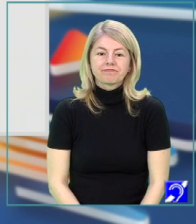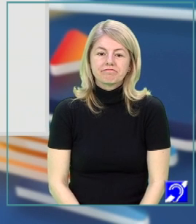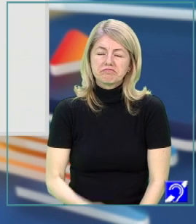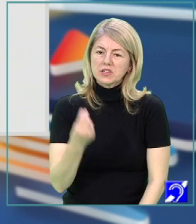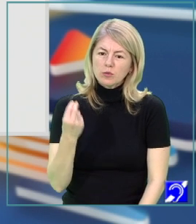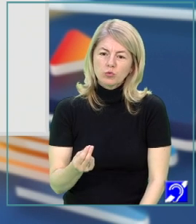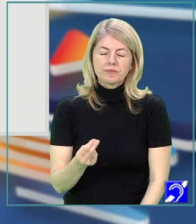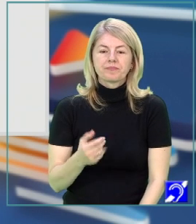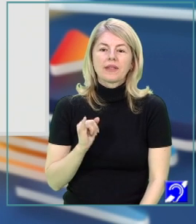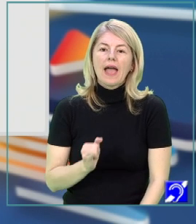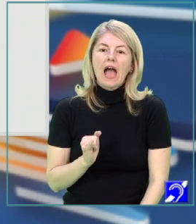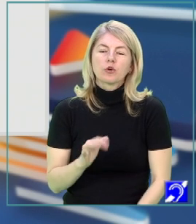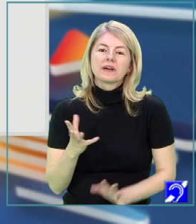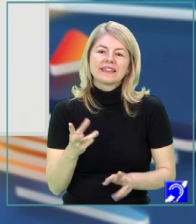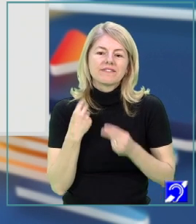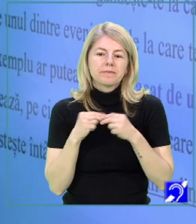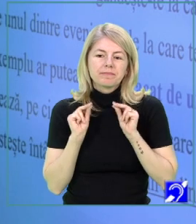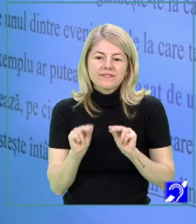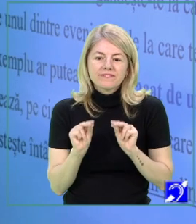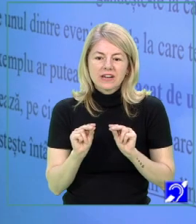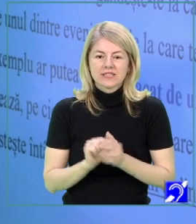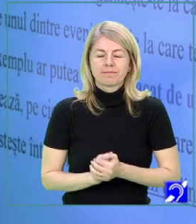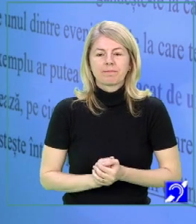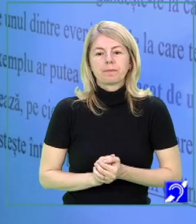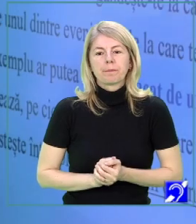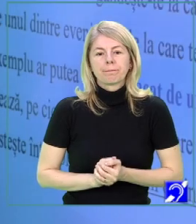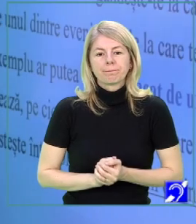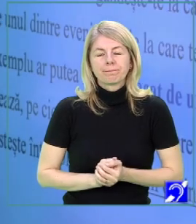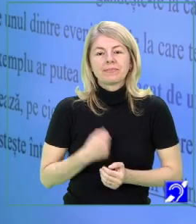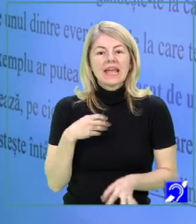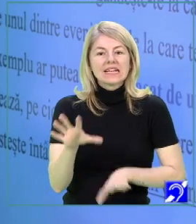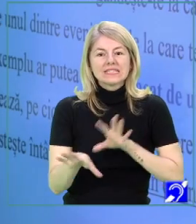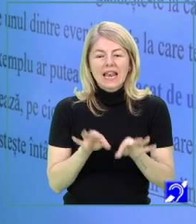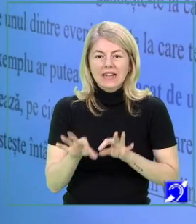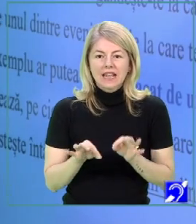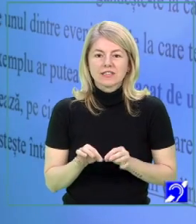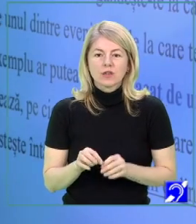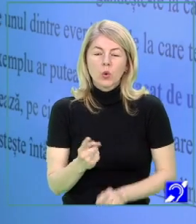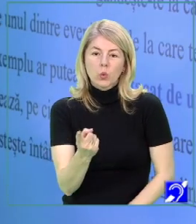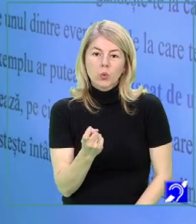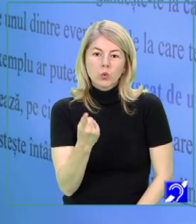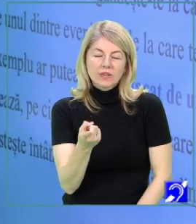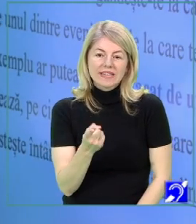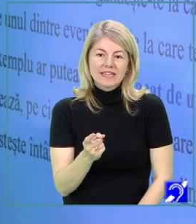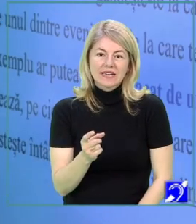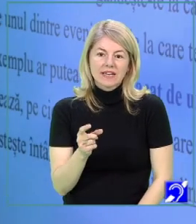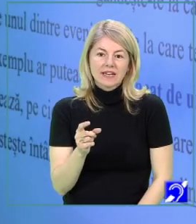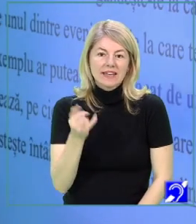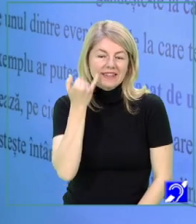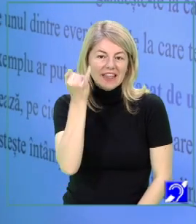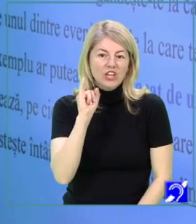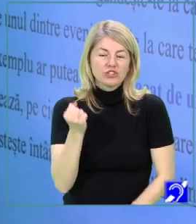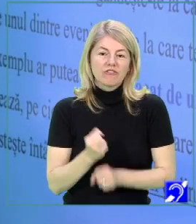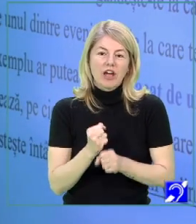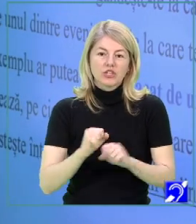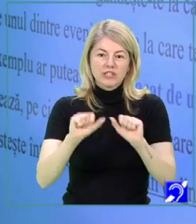Bun. Acum, câteva sugestii pe care vreau să vi le dau. Selectați unul dintre sensuri și creați